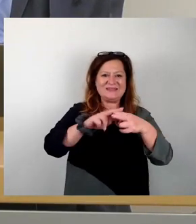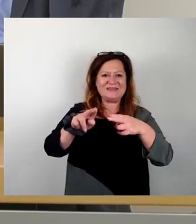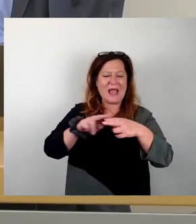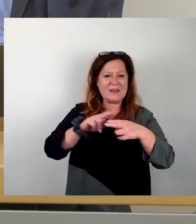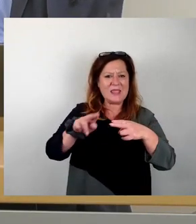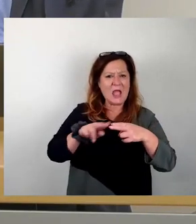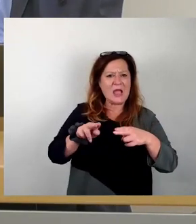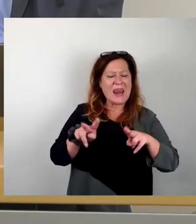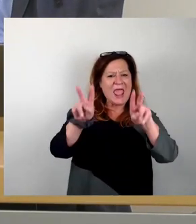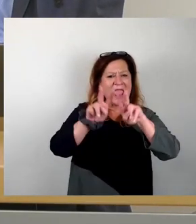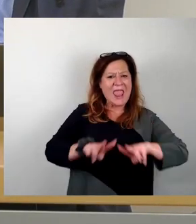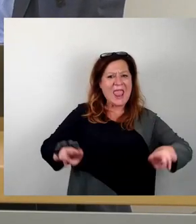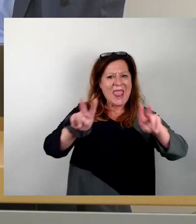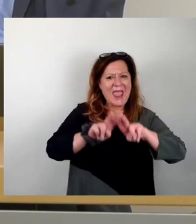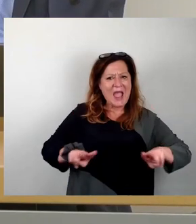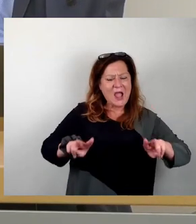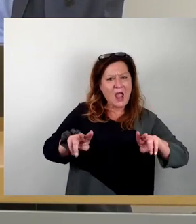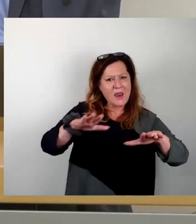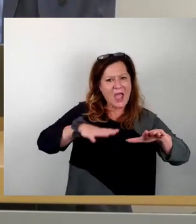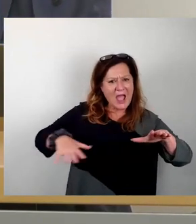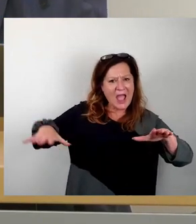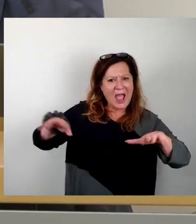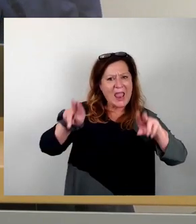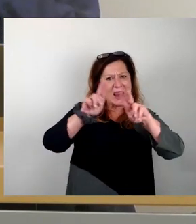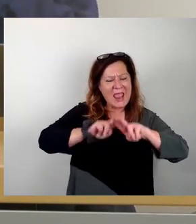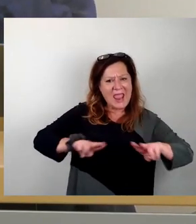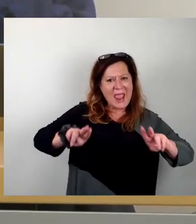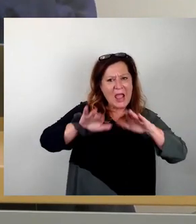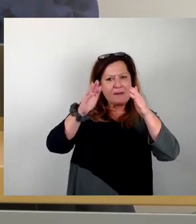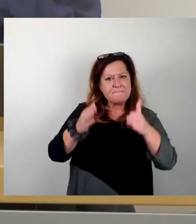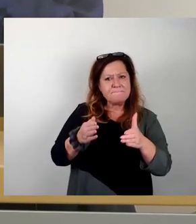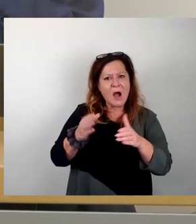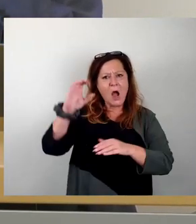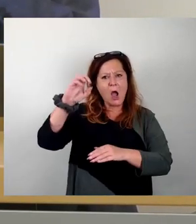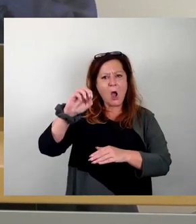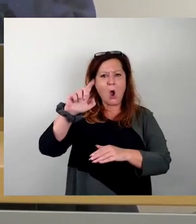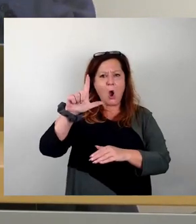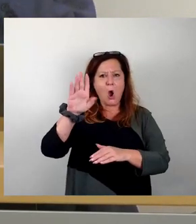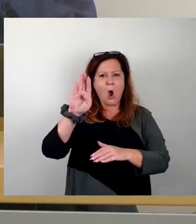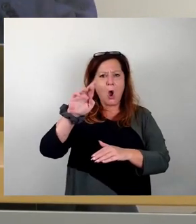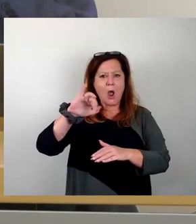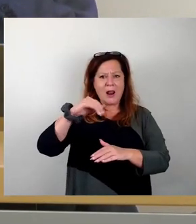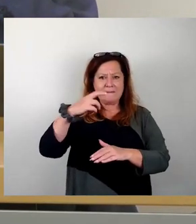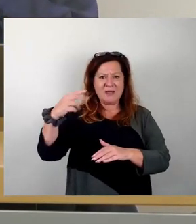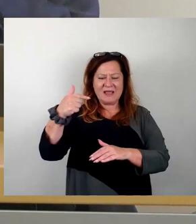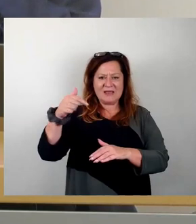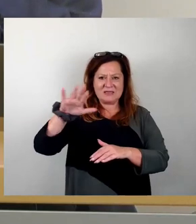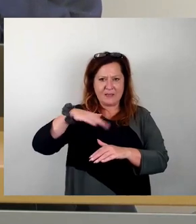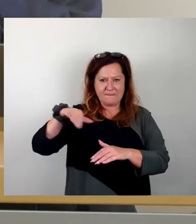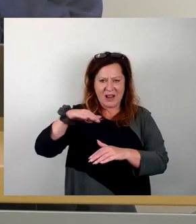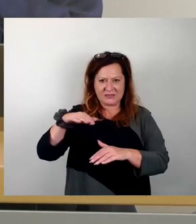dem Nordfriedhof und des Ehrenmals am Olbrichplatz. Einreichende Fraktion ist hier